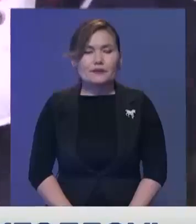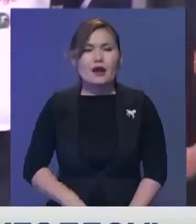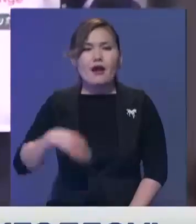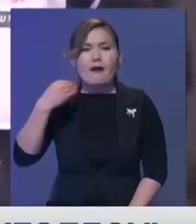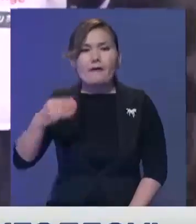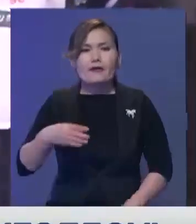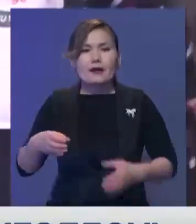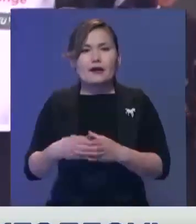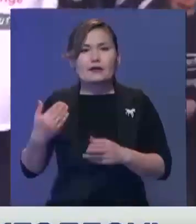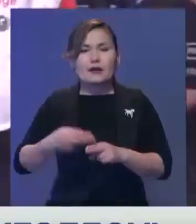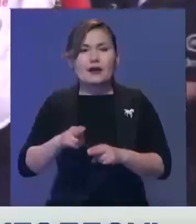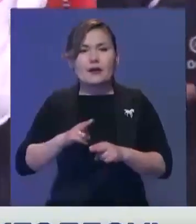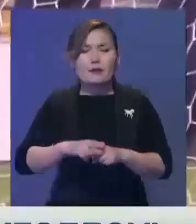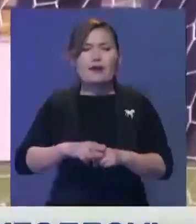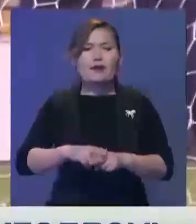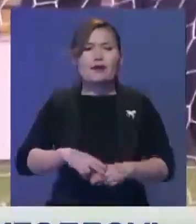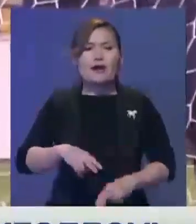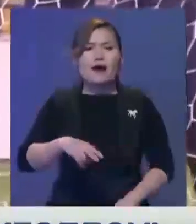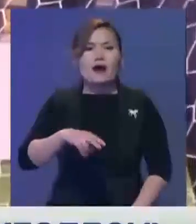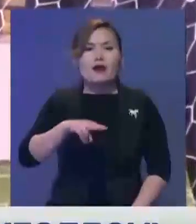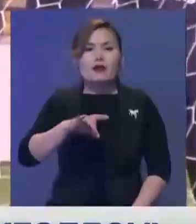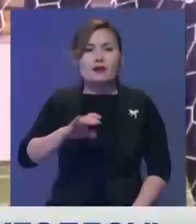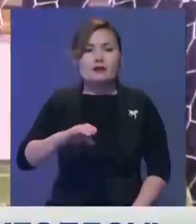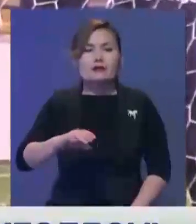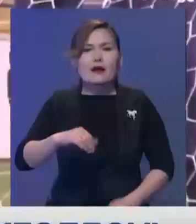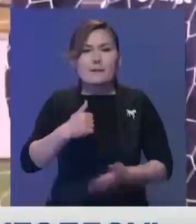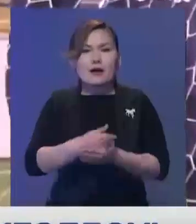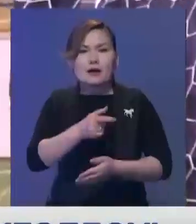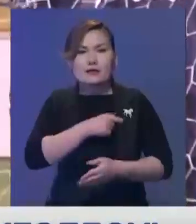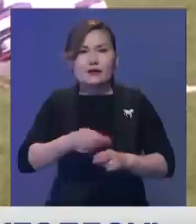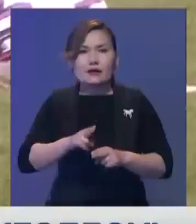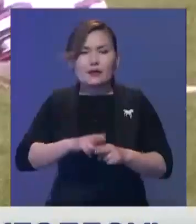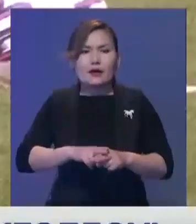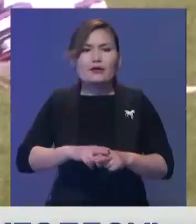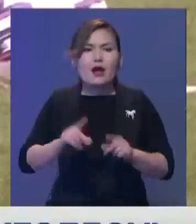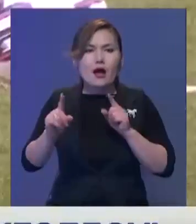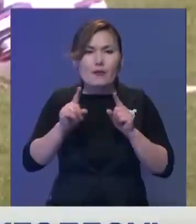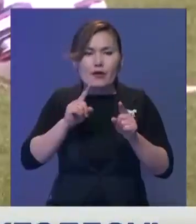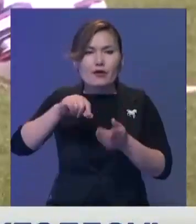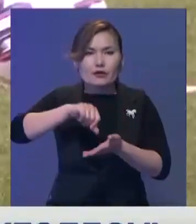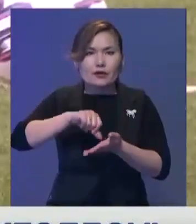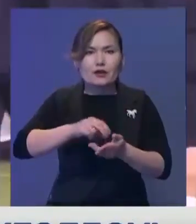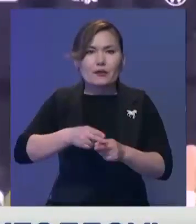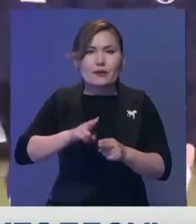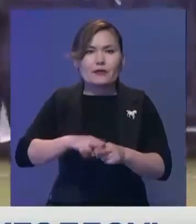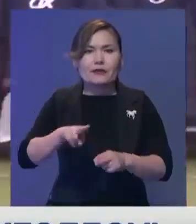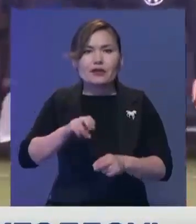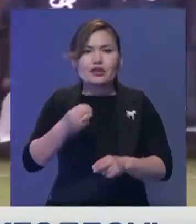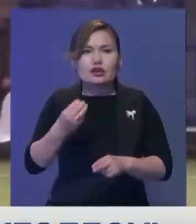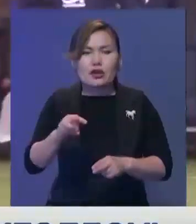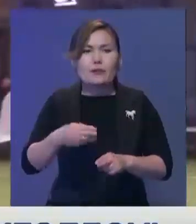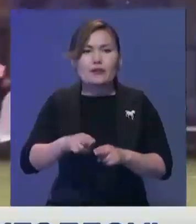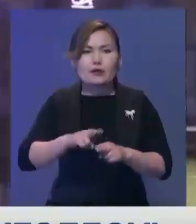Франция ғурамасының қақпашысы Лөриспен баспапкер. Диде Дишамда баспасөз мәслі қатна кет. Дишам дәл ғазар